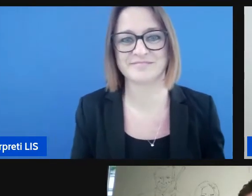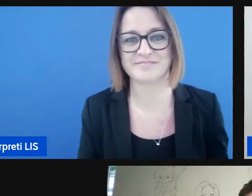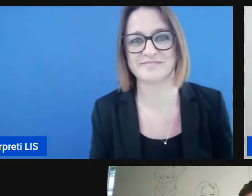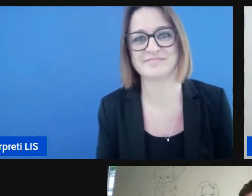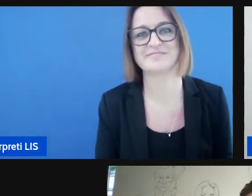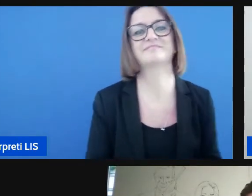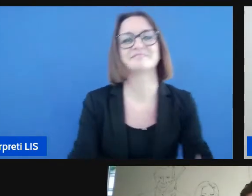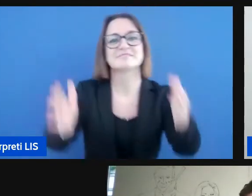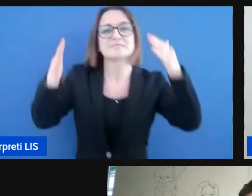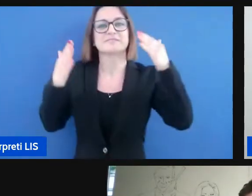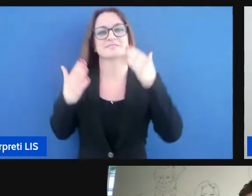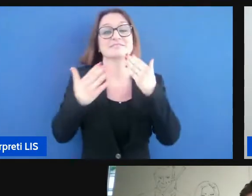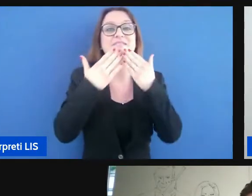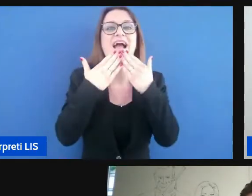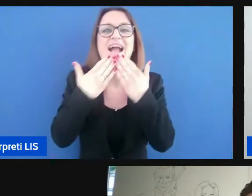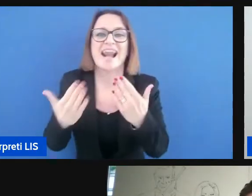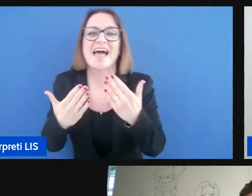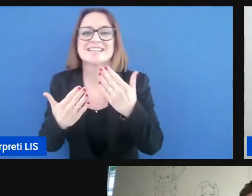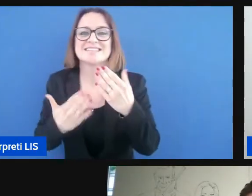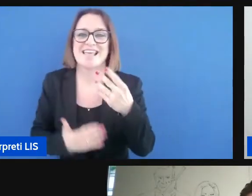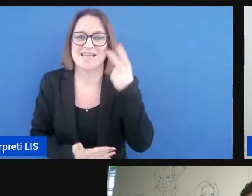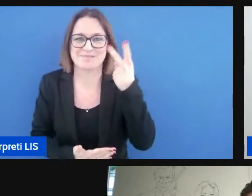ringrazio Emilio Insolera